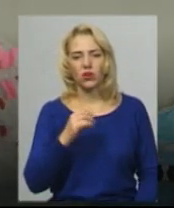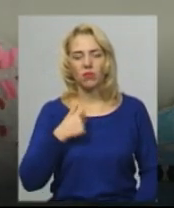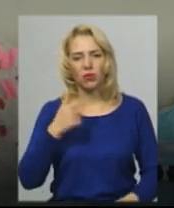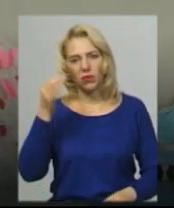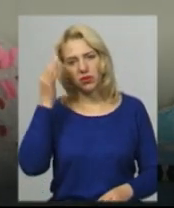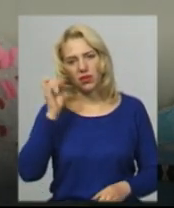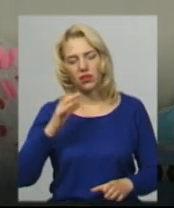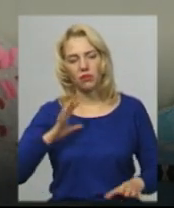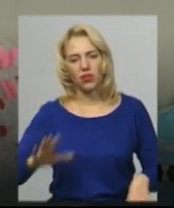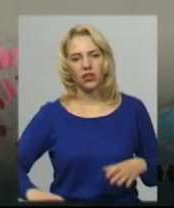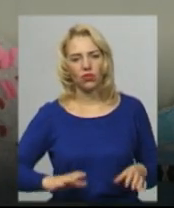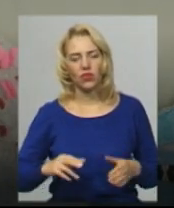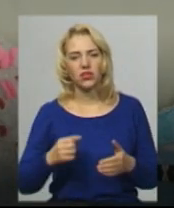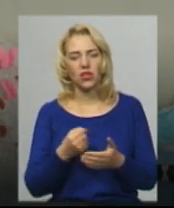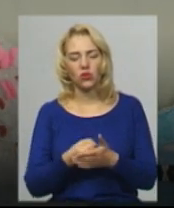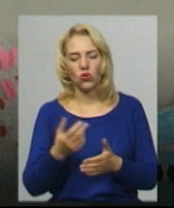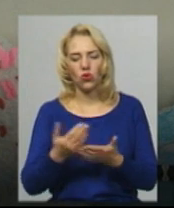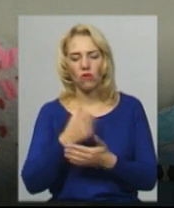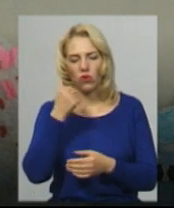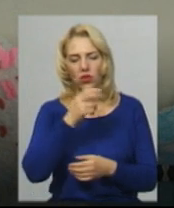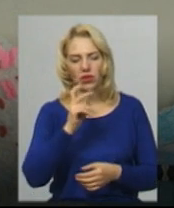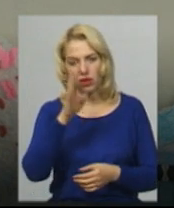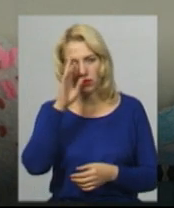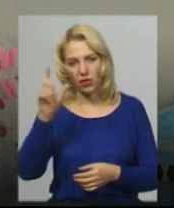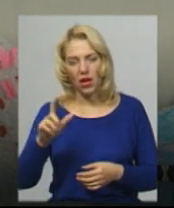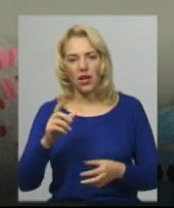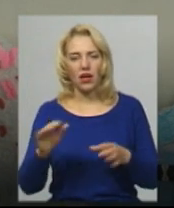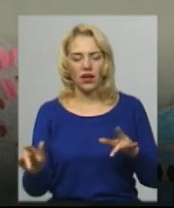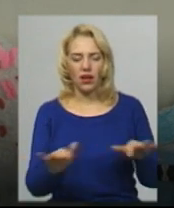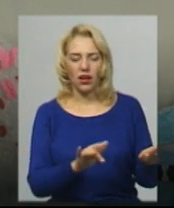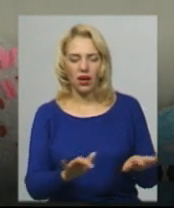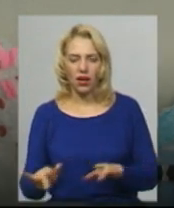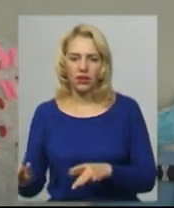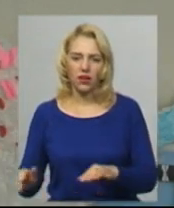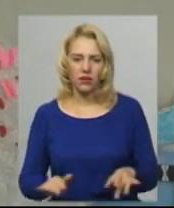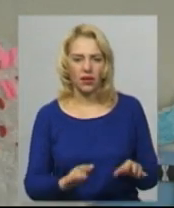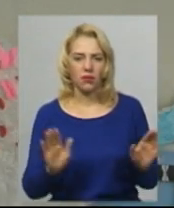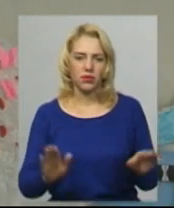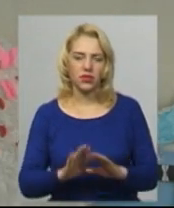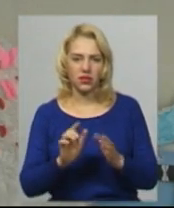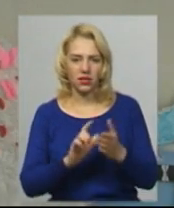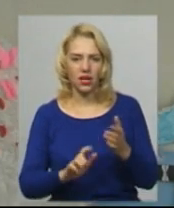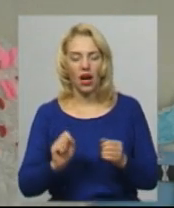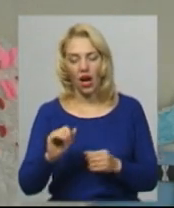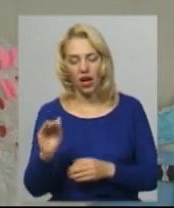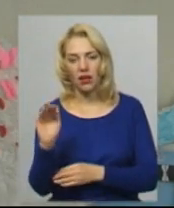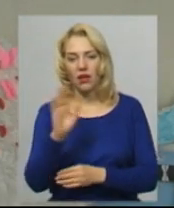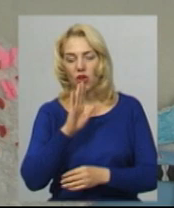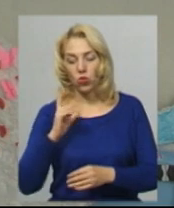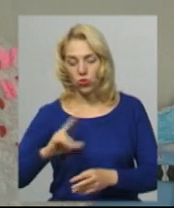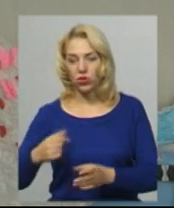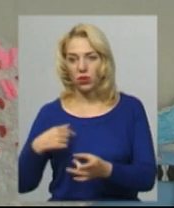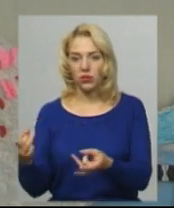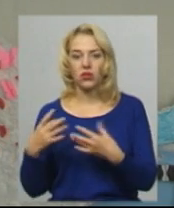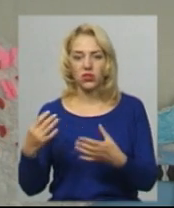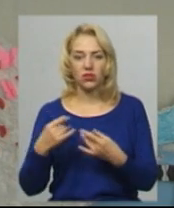ми тренувалися до Нового року, як Ігор Юрійович грав, нам назгадує пісні, можливо, я вже їх забула, а вона мені розказує, тому що я не